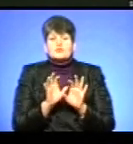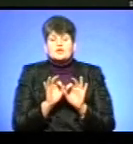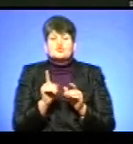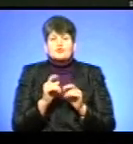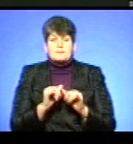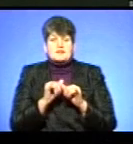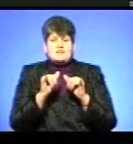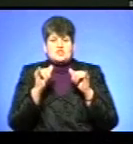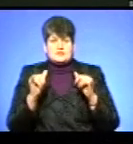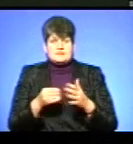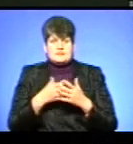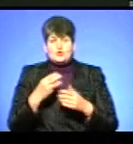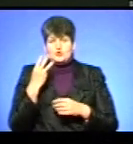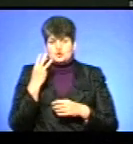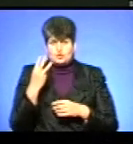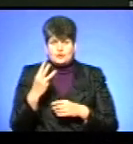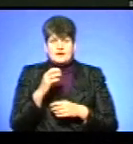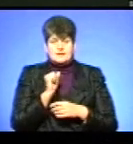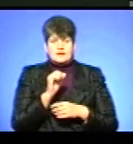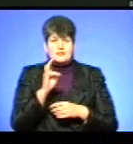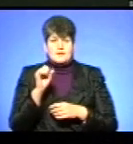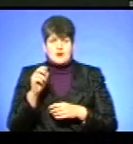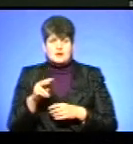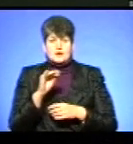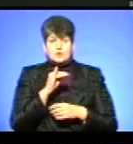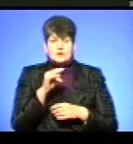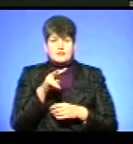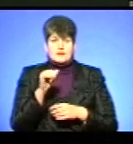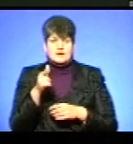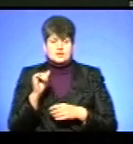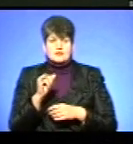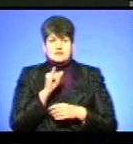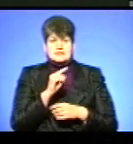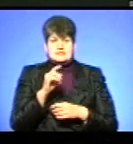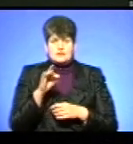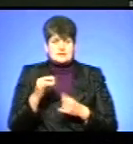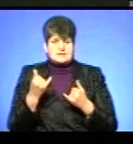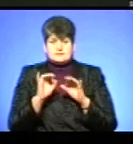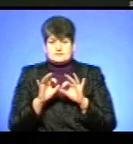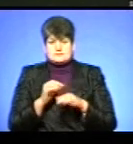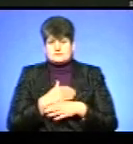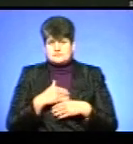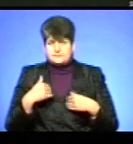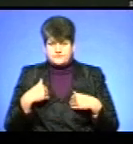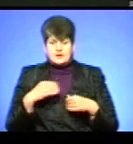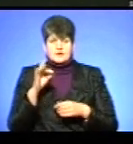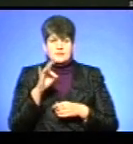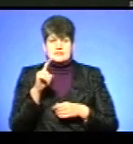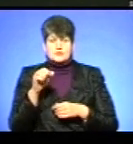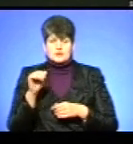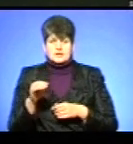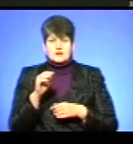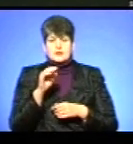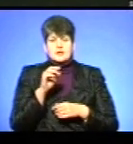підвищення тарифів. Троє з них – Андрій Немака, Юрій Лагіш та Іван Задорожний – наразі ситуації не коментують. Романа Торожнюка та